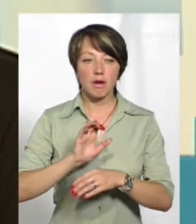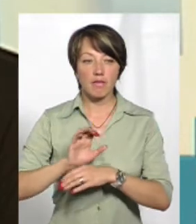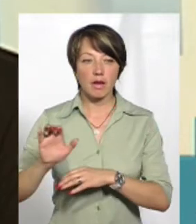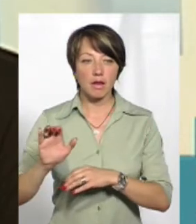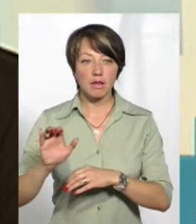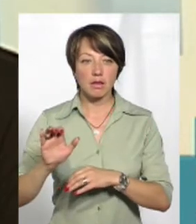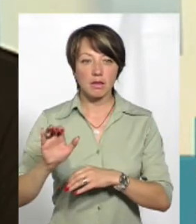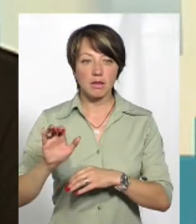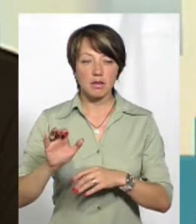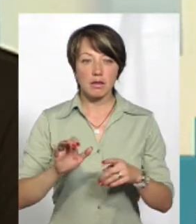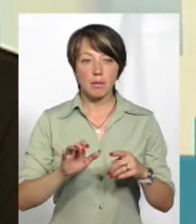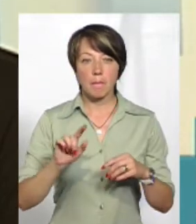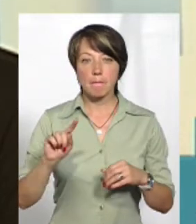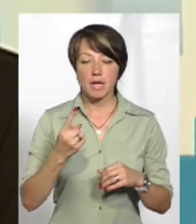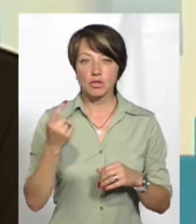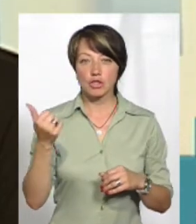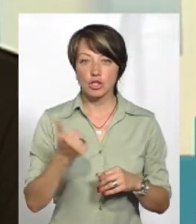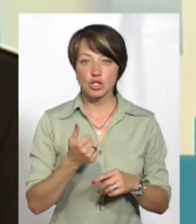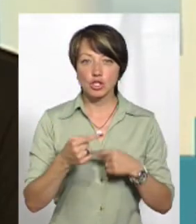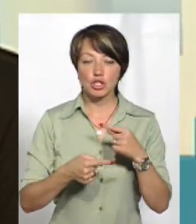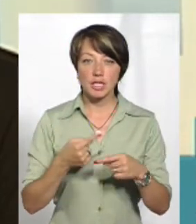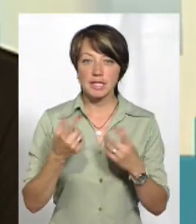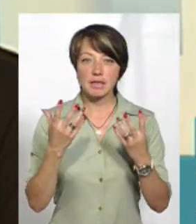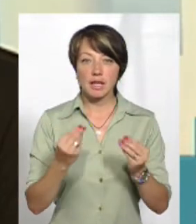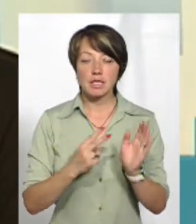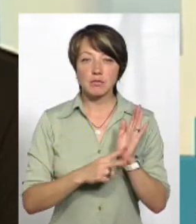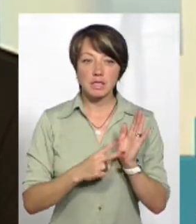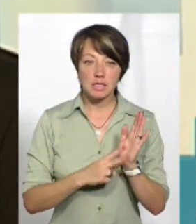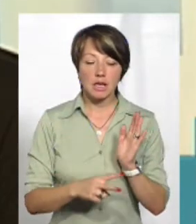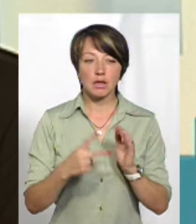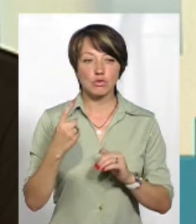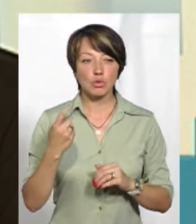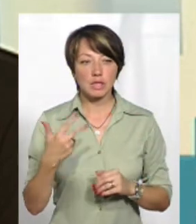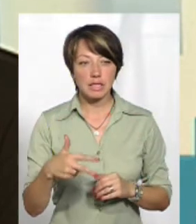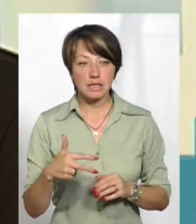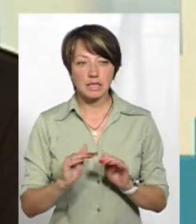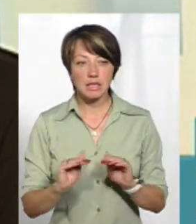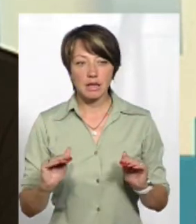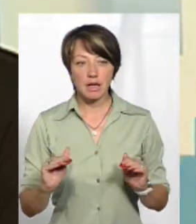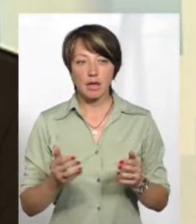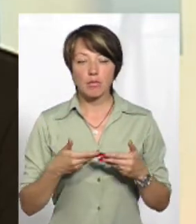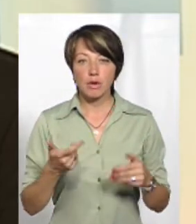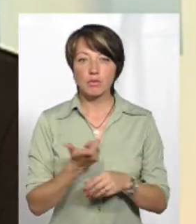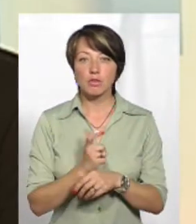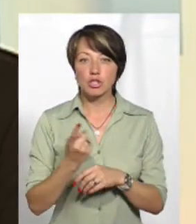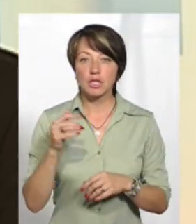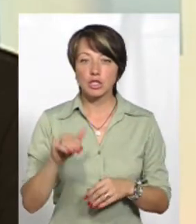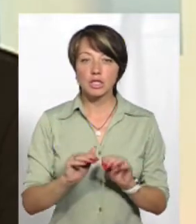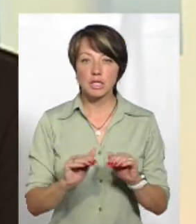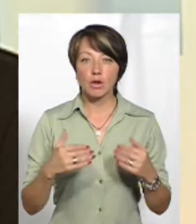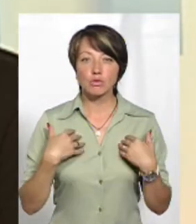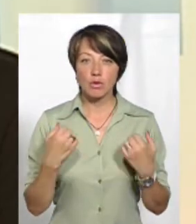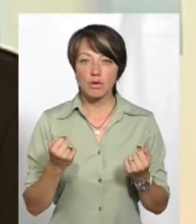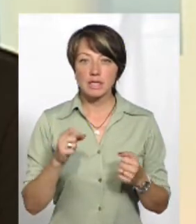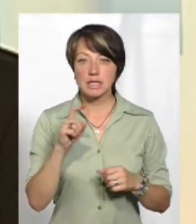на протязі першого тижня через день 70-130 дітей. Тобто, ми більше тисячі дітей